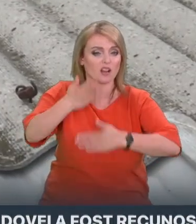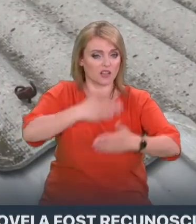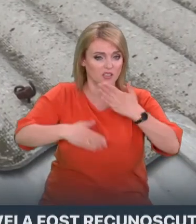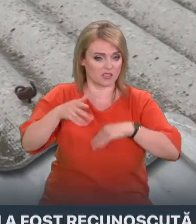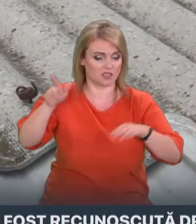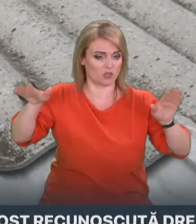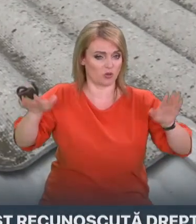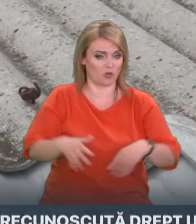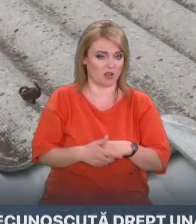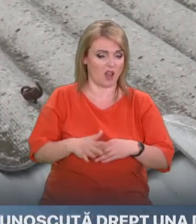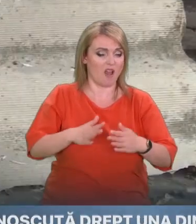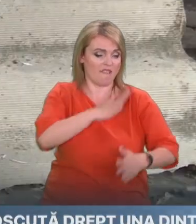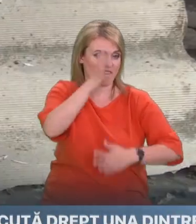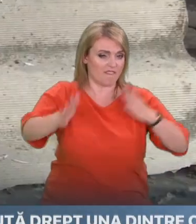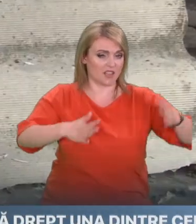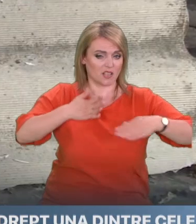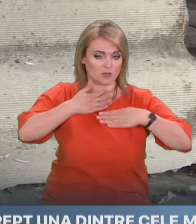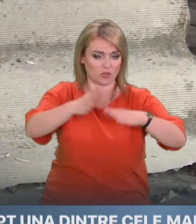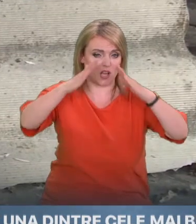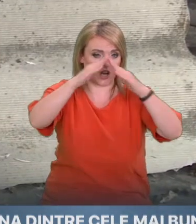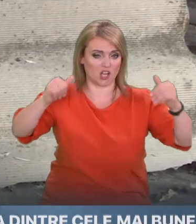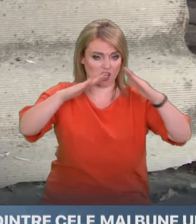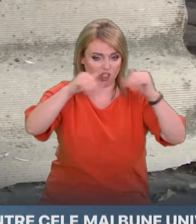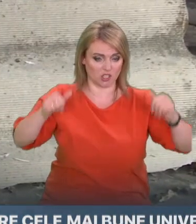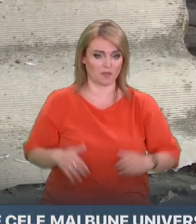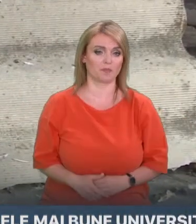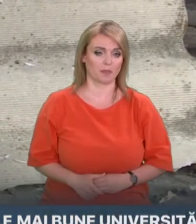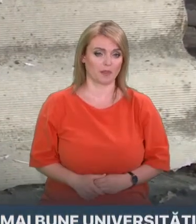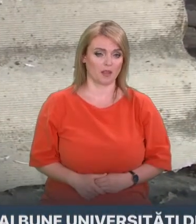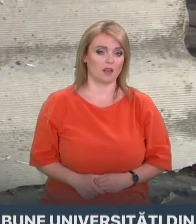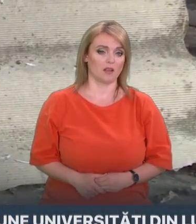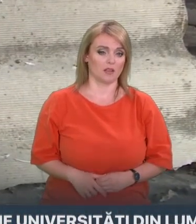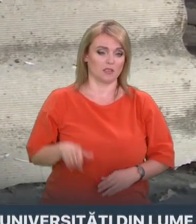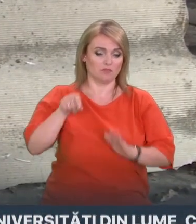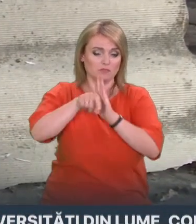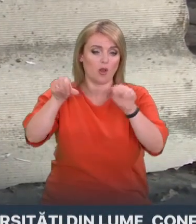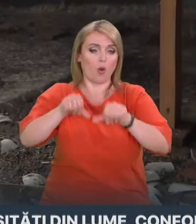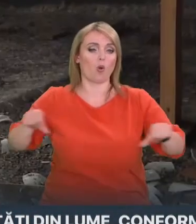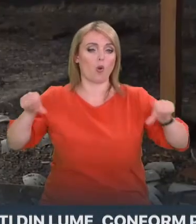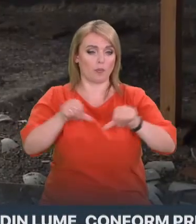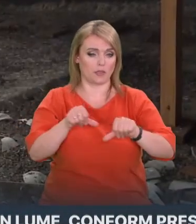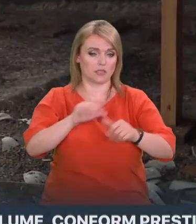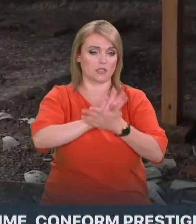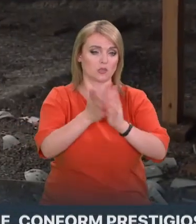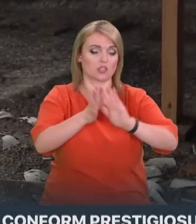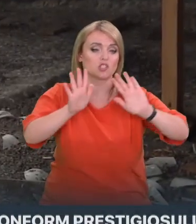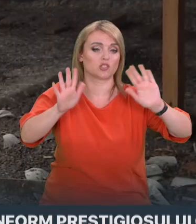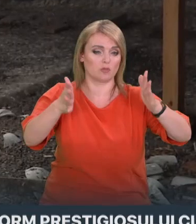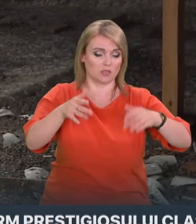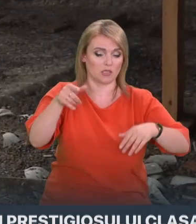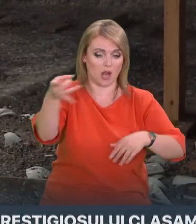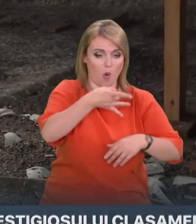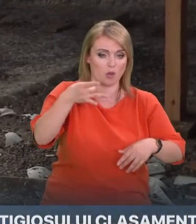a smuls de pe acoperișul clădirii circa 204 foi de ardezie. Responsabilii din cadrul comisiilor pentru situații excepționale